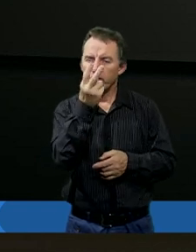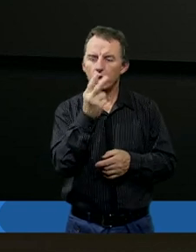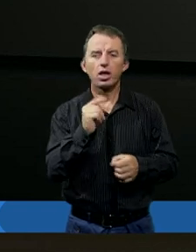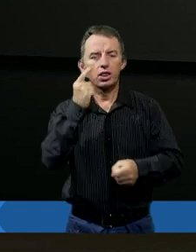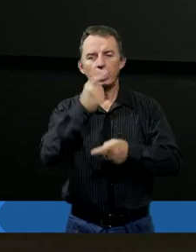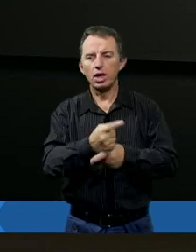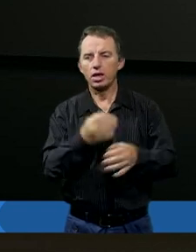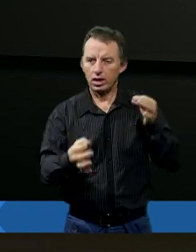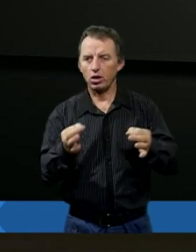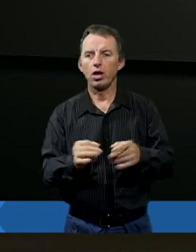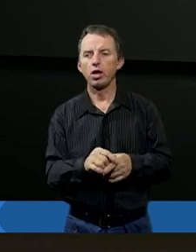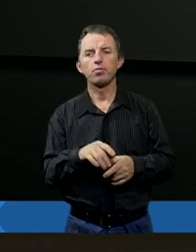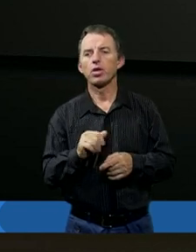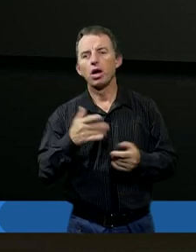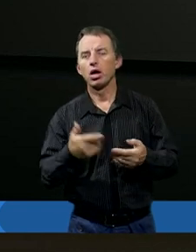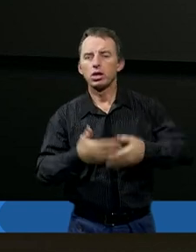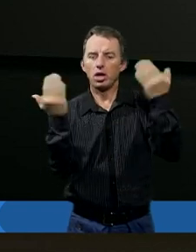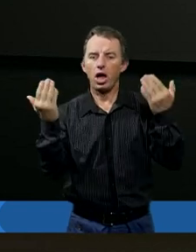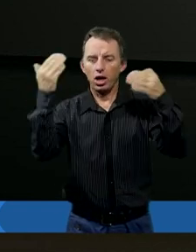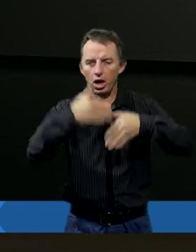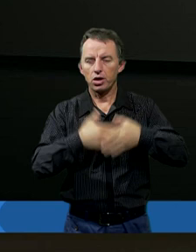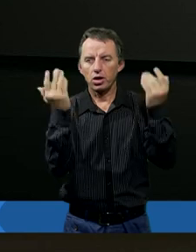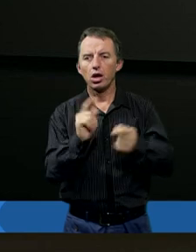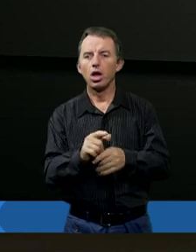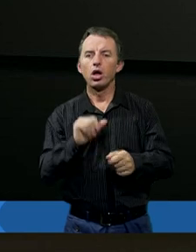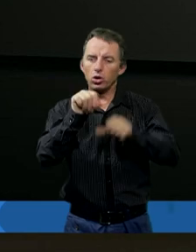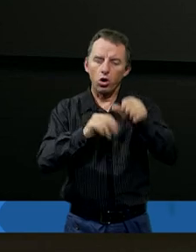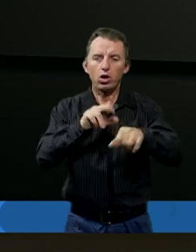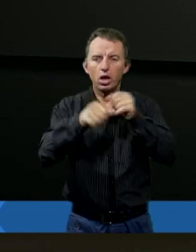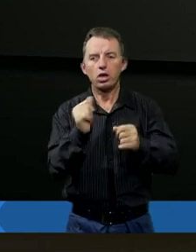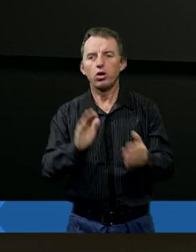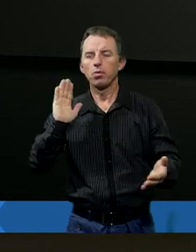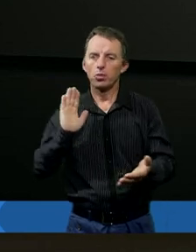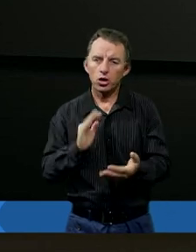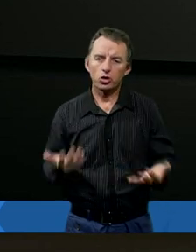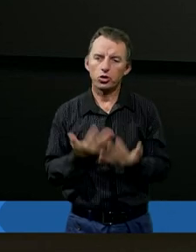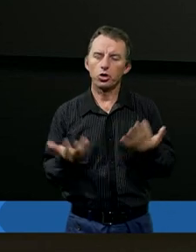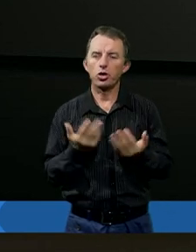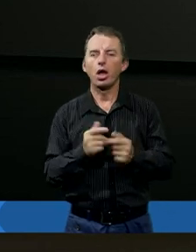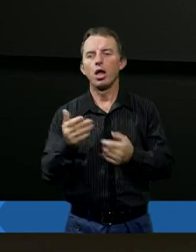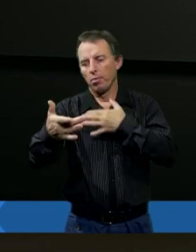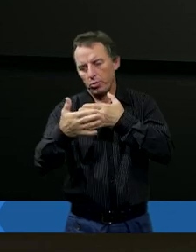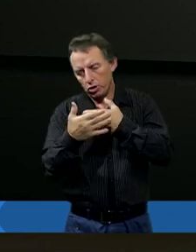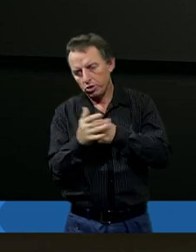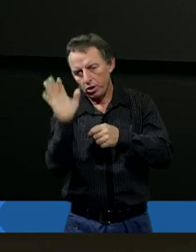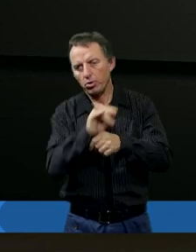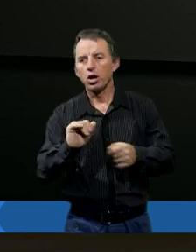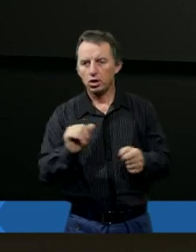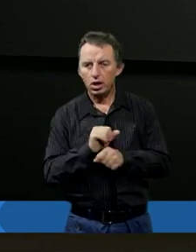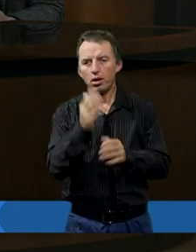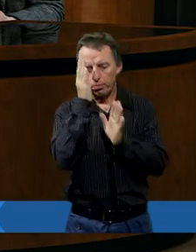zdecydowanie z dnia na dzień, z roku na rok jest mi lżej. Czym jestem bliżej Boga, tym jest mi po prostu lżej.